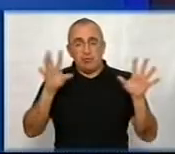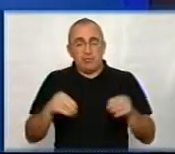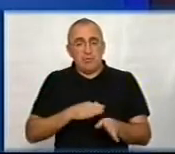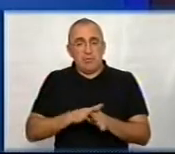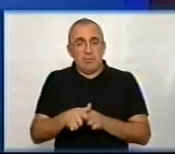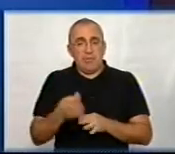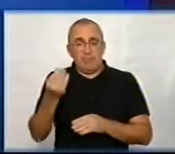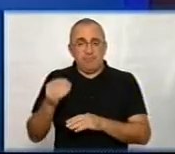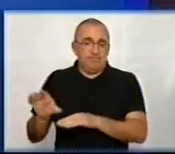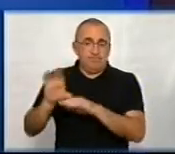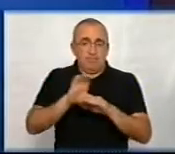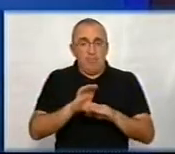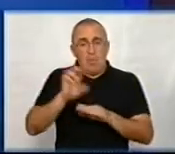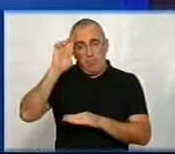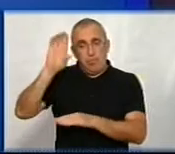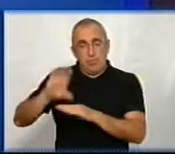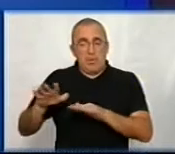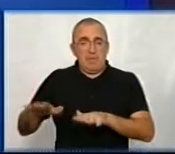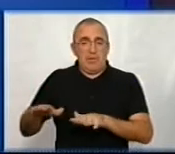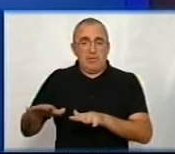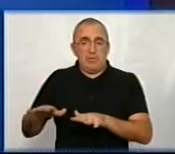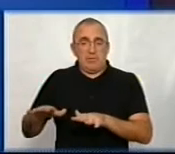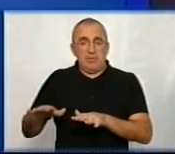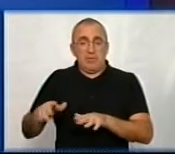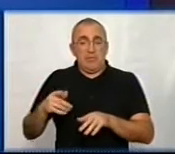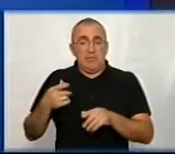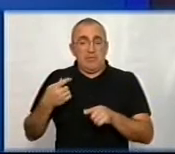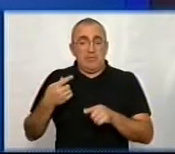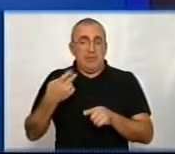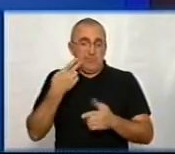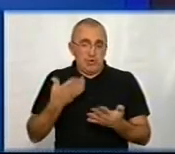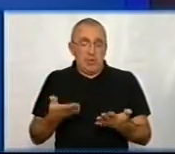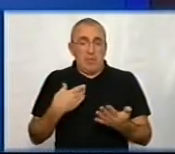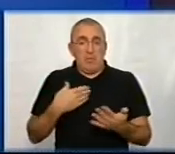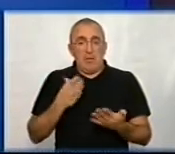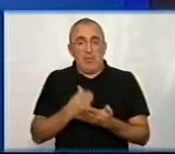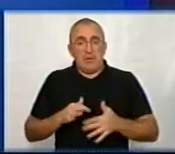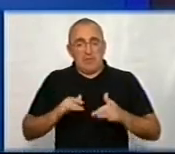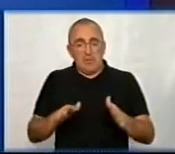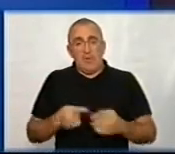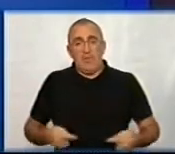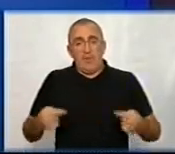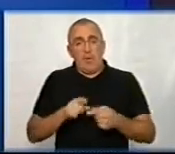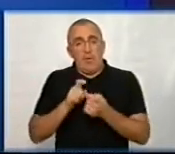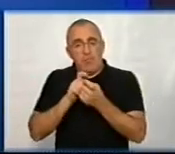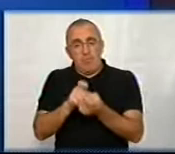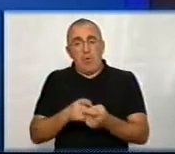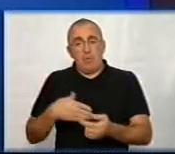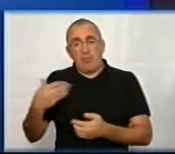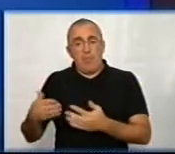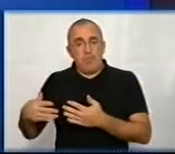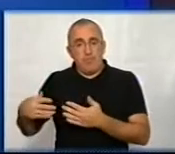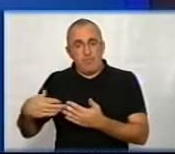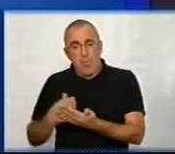акумулюватися бюджет місцевий, то, звичайно, ми маємо справу і відповідною боротьбою з боку політиків